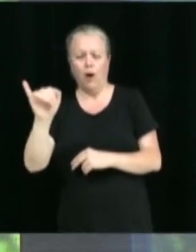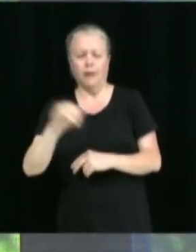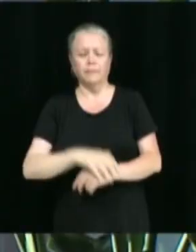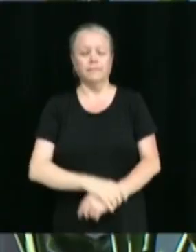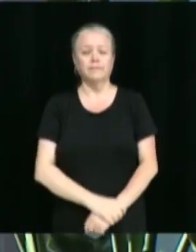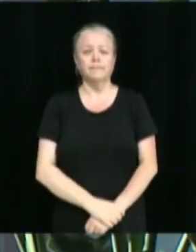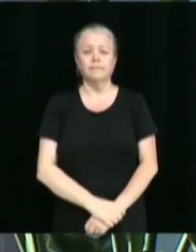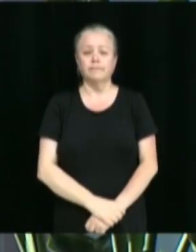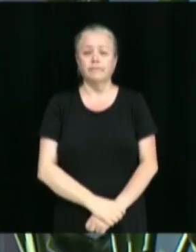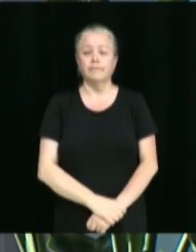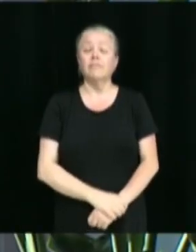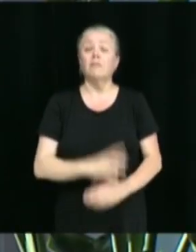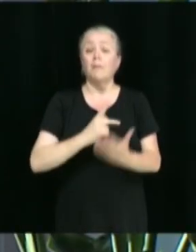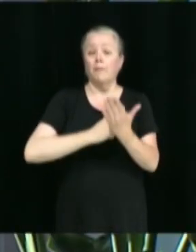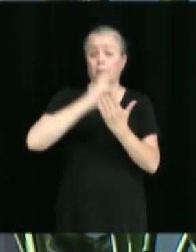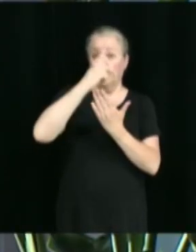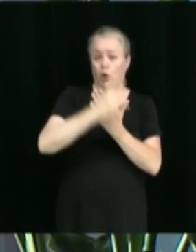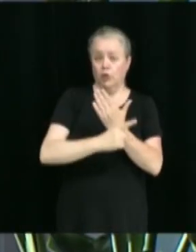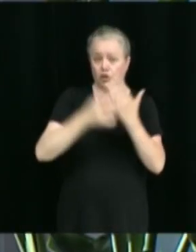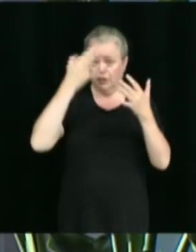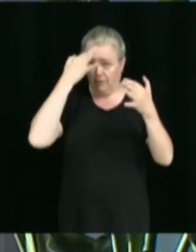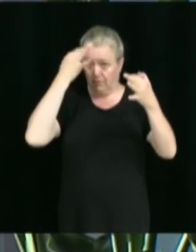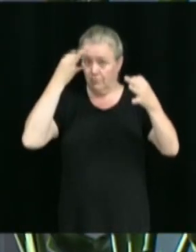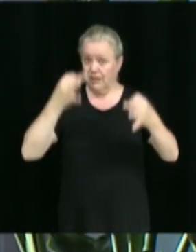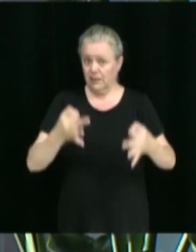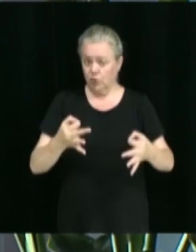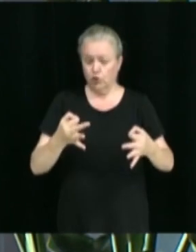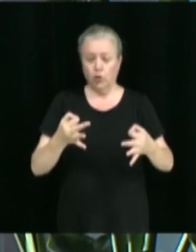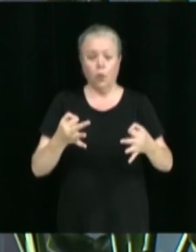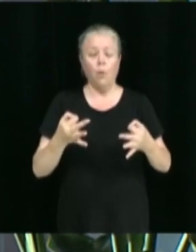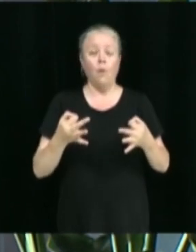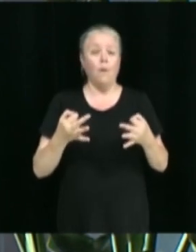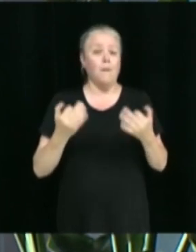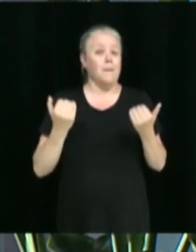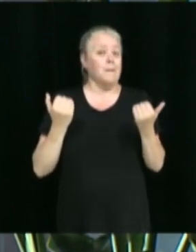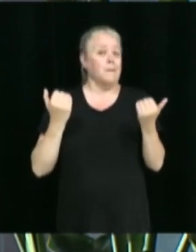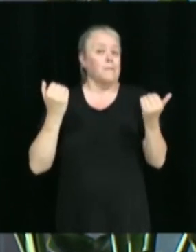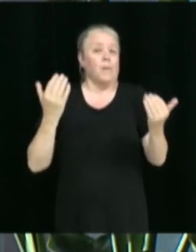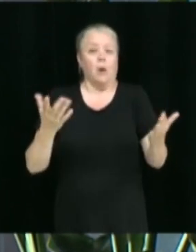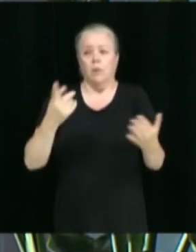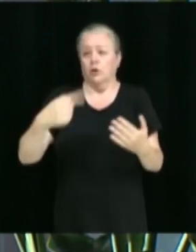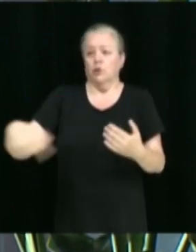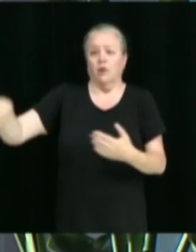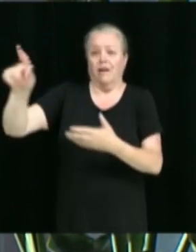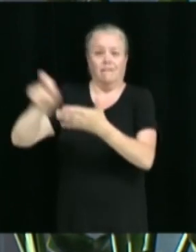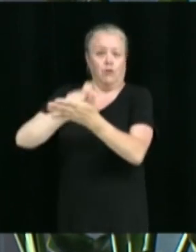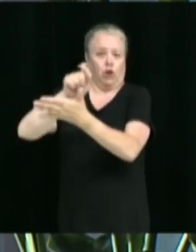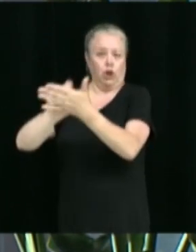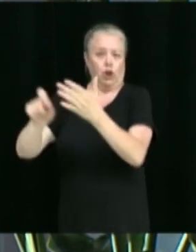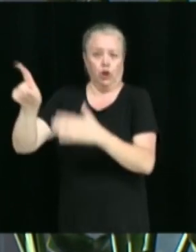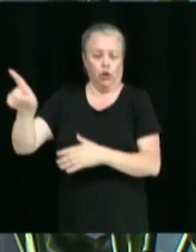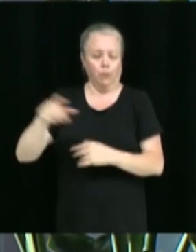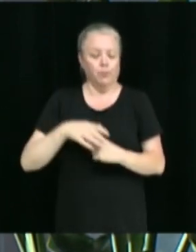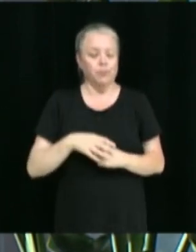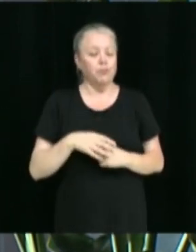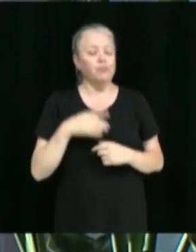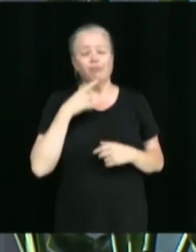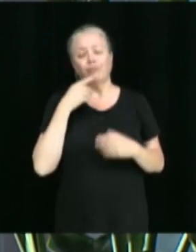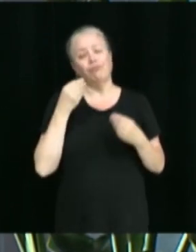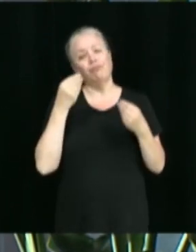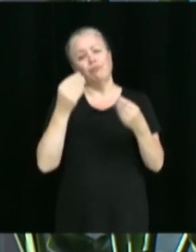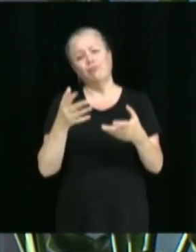Il s'agit d'un projet de résolution non susceptible d'approbation référendaire. Le projet consiste à autoriser,